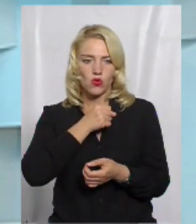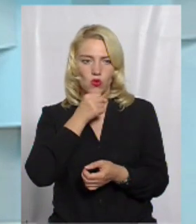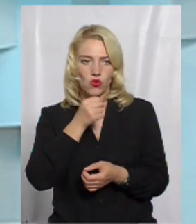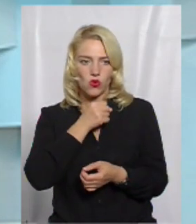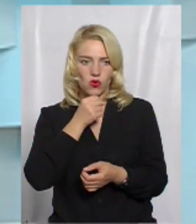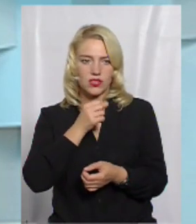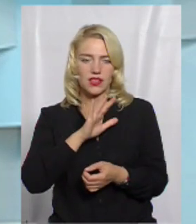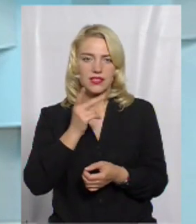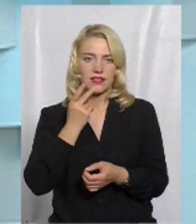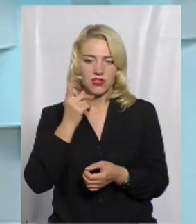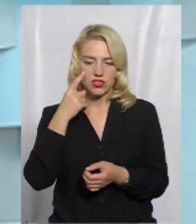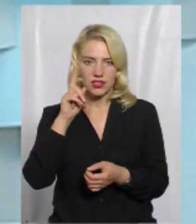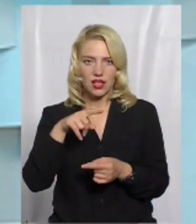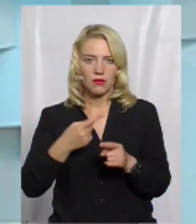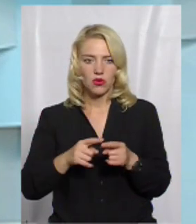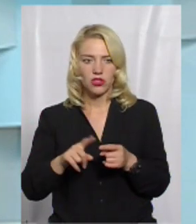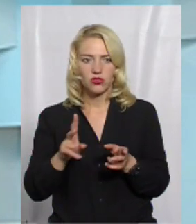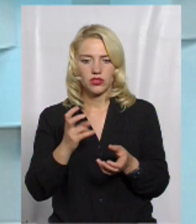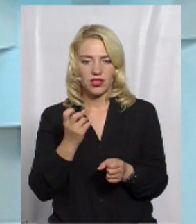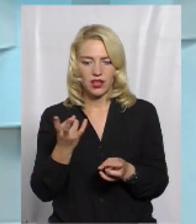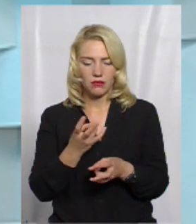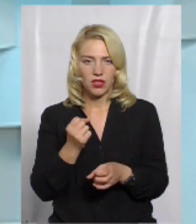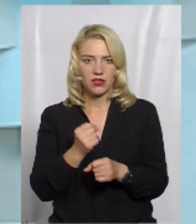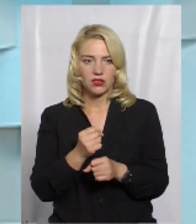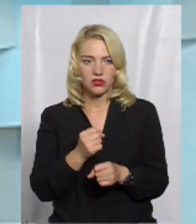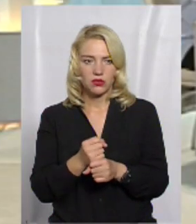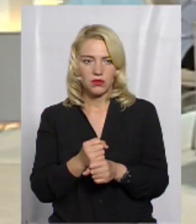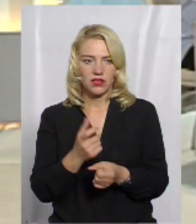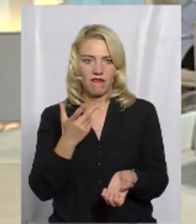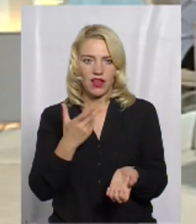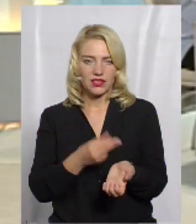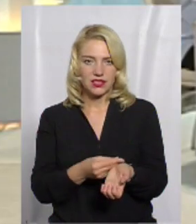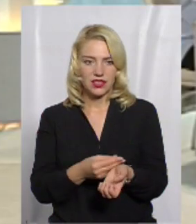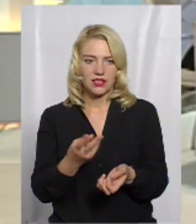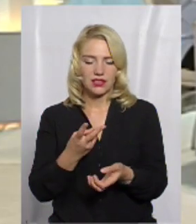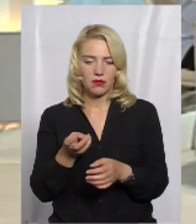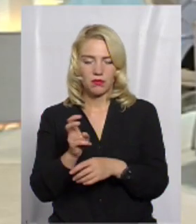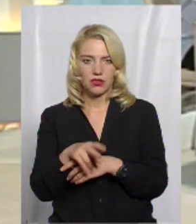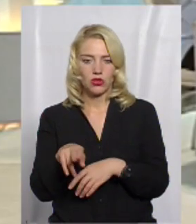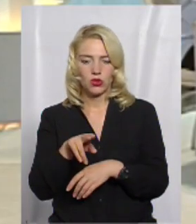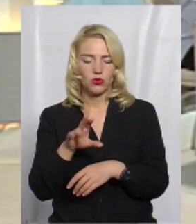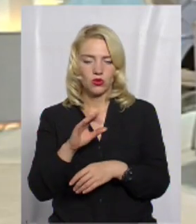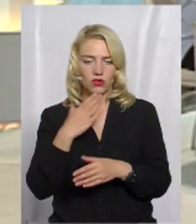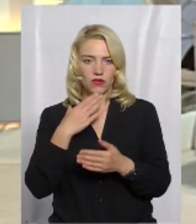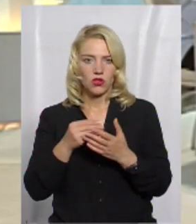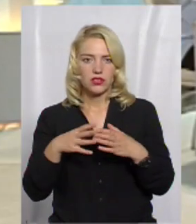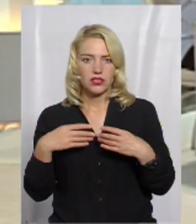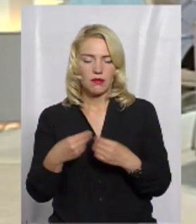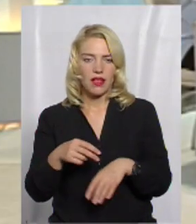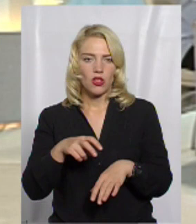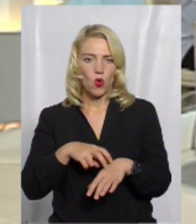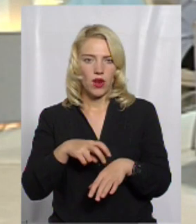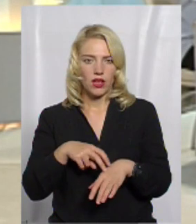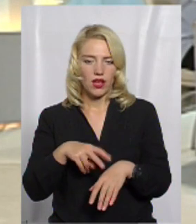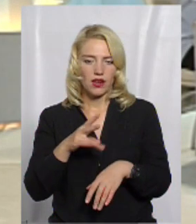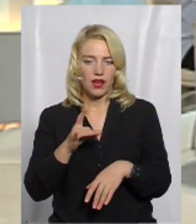населення не завжди знає про те, що треба зробити вакцинацію, підійти, звернутися до сімейного